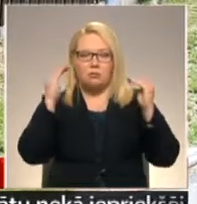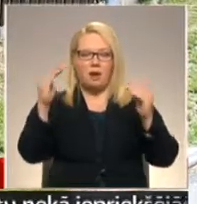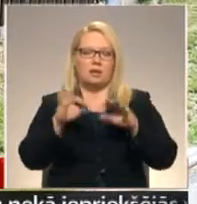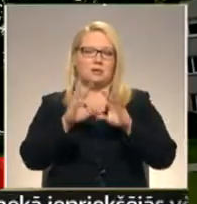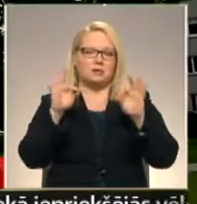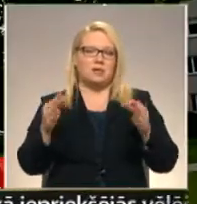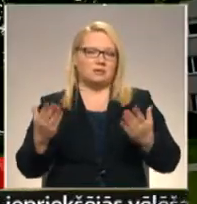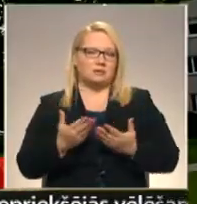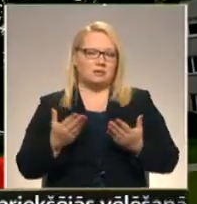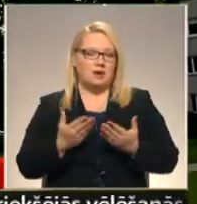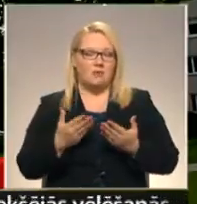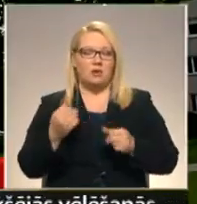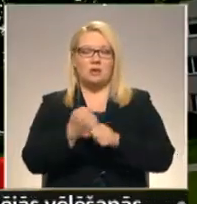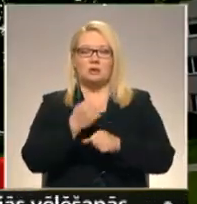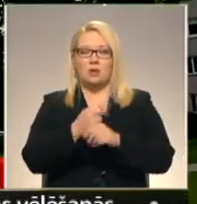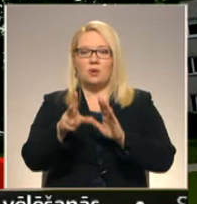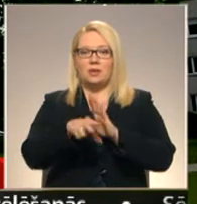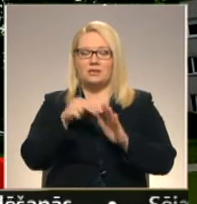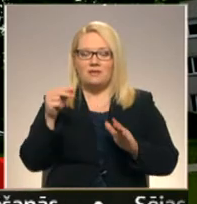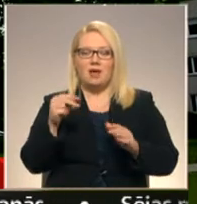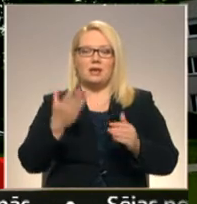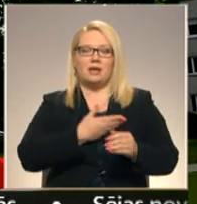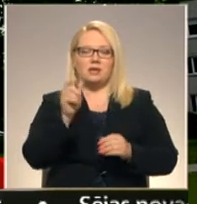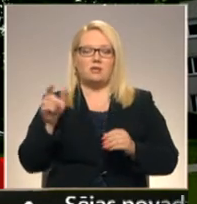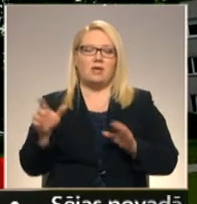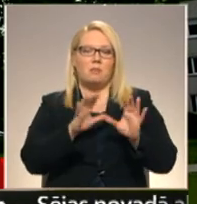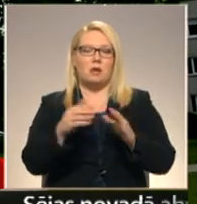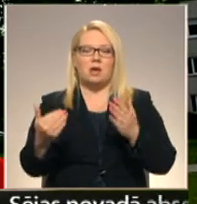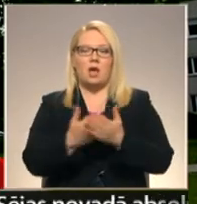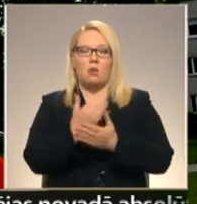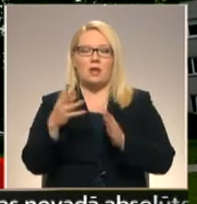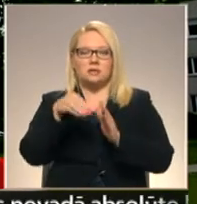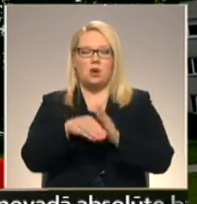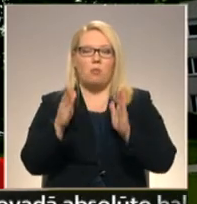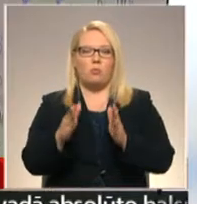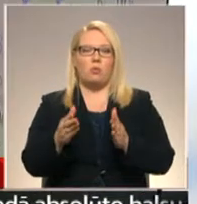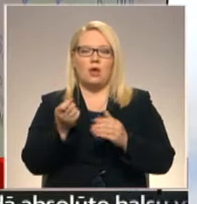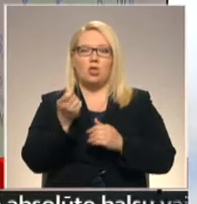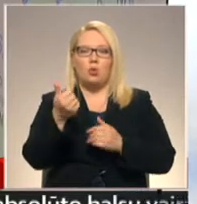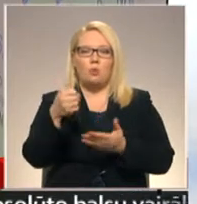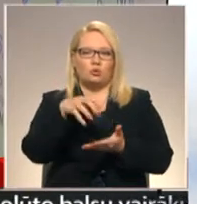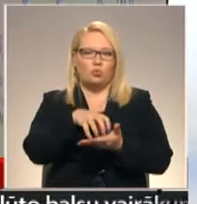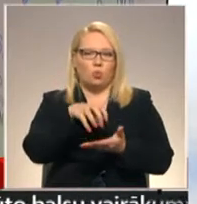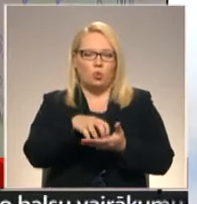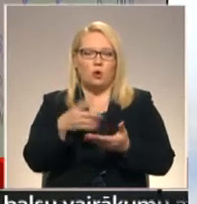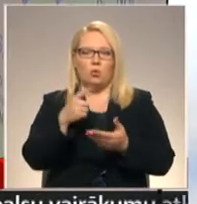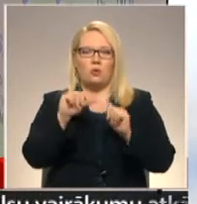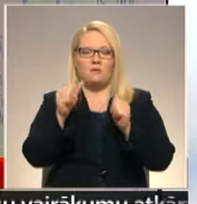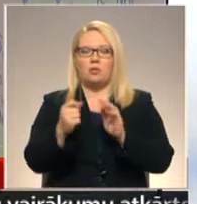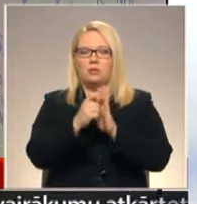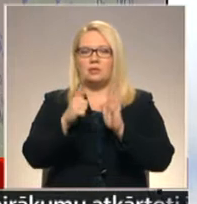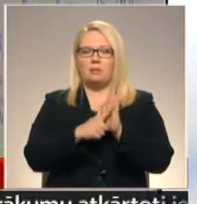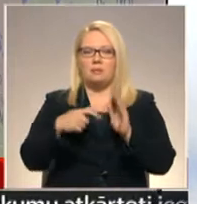dzīvot. Izdarot izvēlīja dzīvotāji parūpējušies, lai jaunais sastāvs būtu kluži kā drupaču kūka, kuru veidos 17